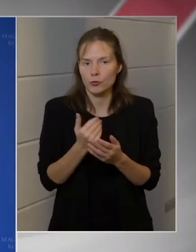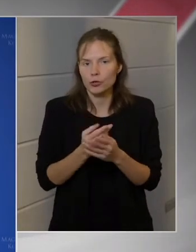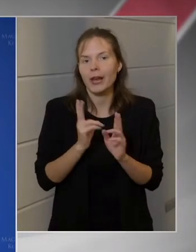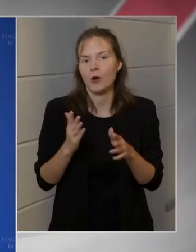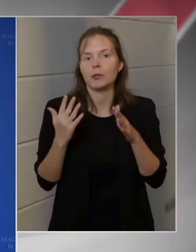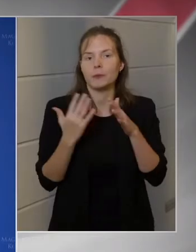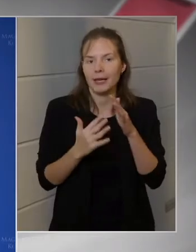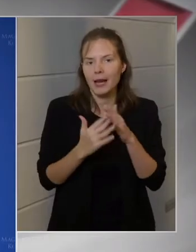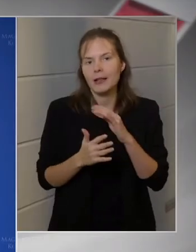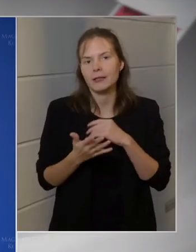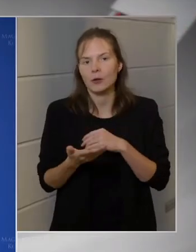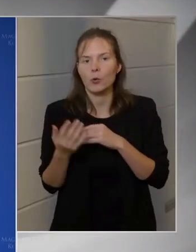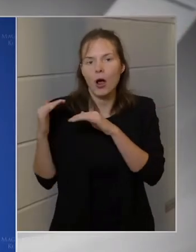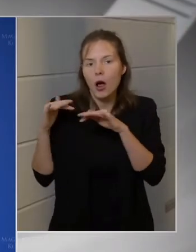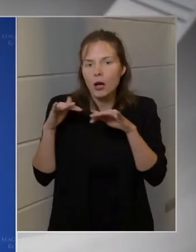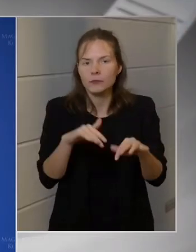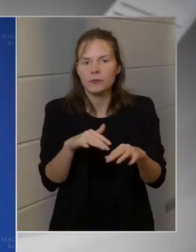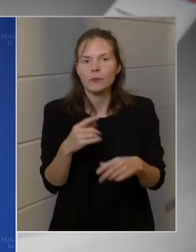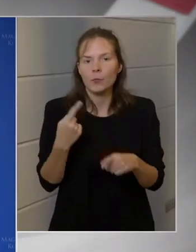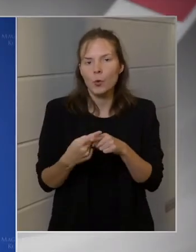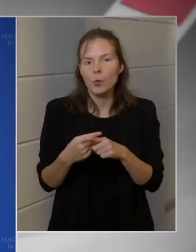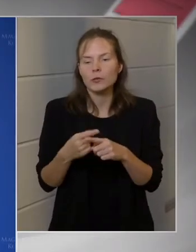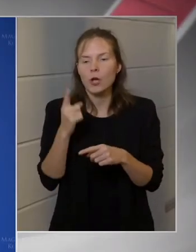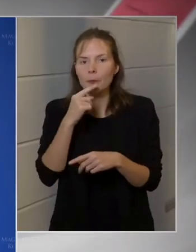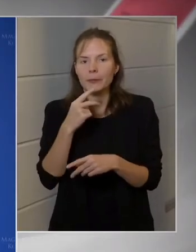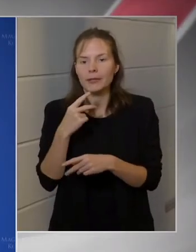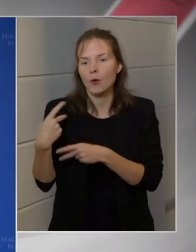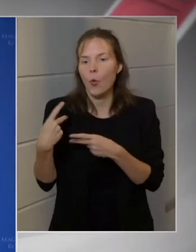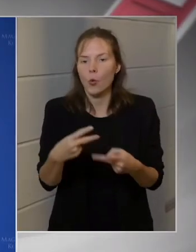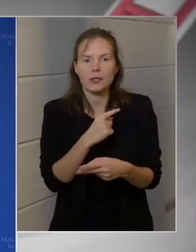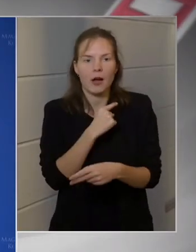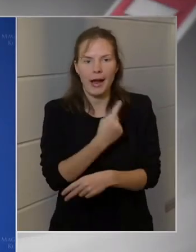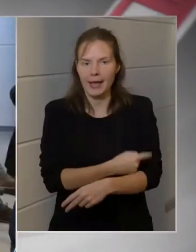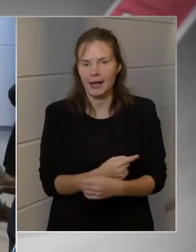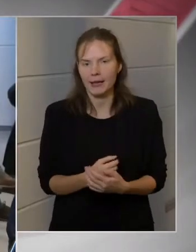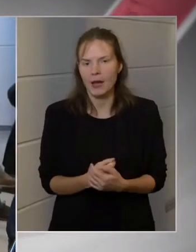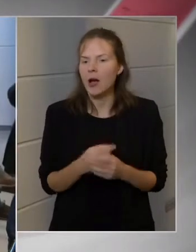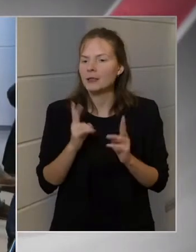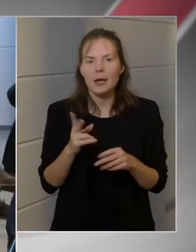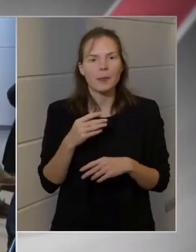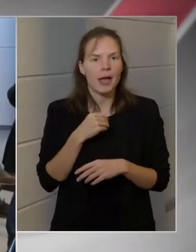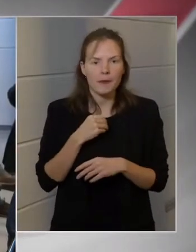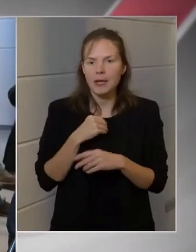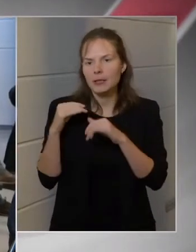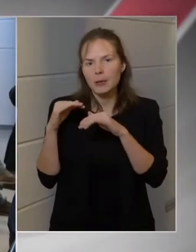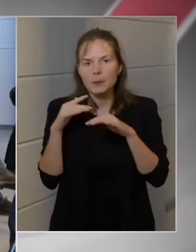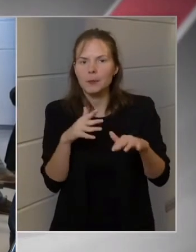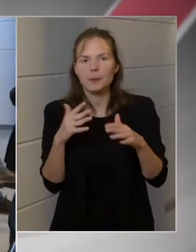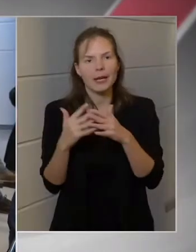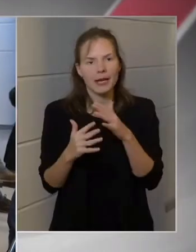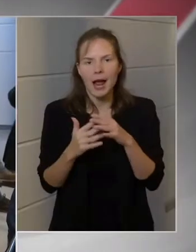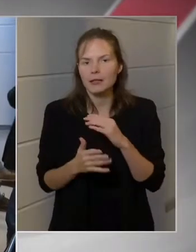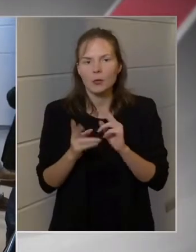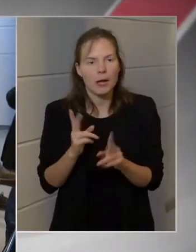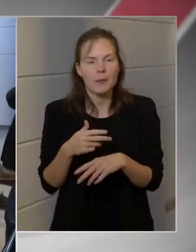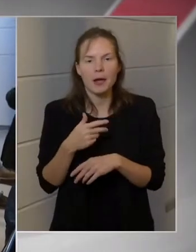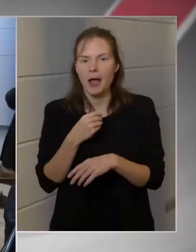és a migránsokra, valamint az általuk hozott energiára. Nem kell félnünk a migrációtól és nem kell félnünk a migránsoktól.